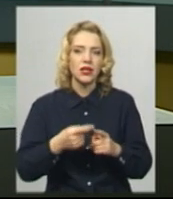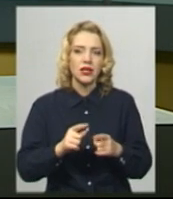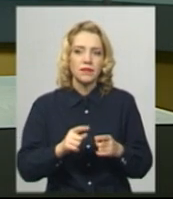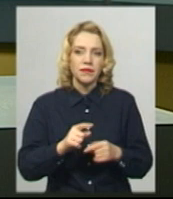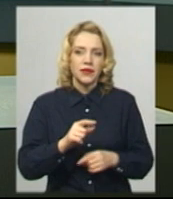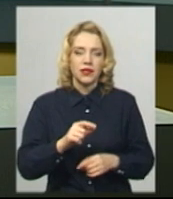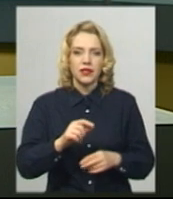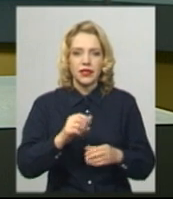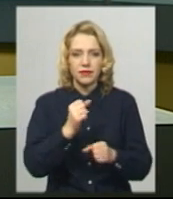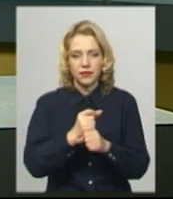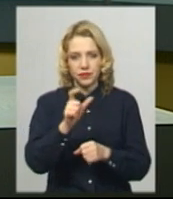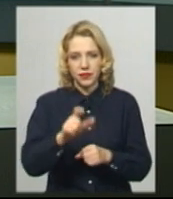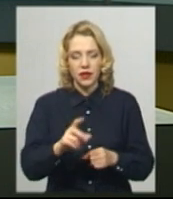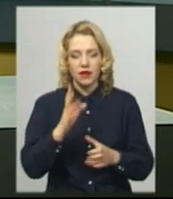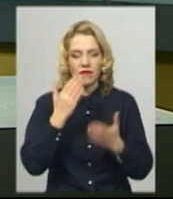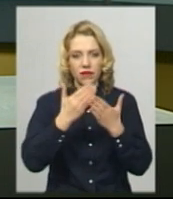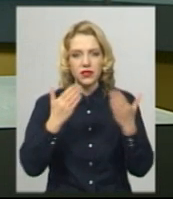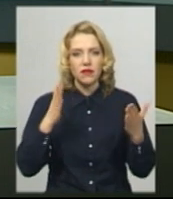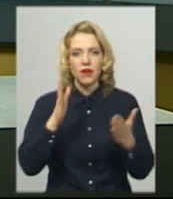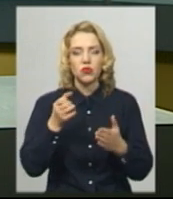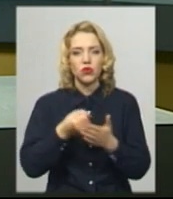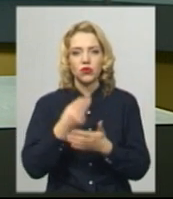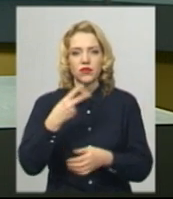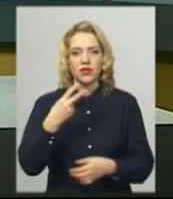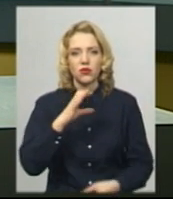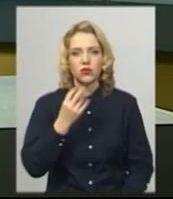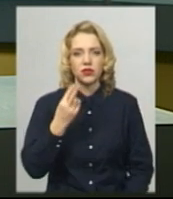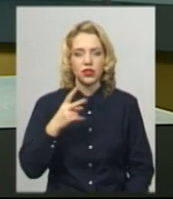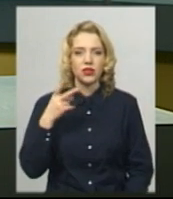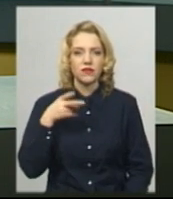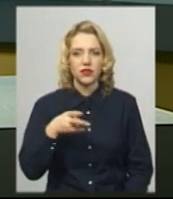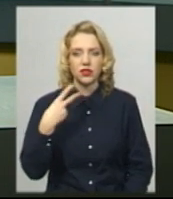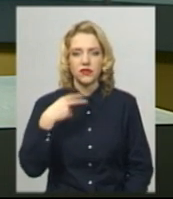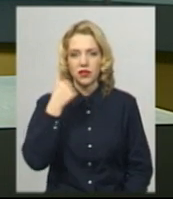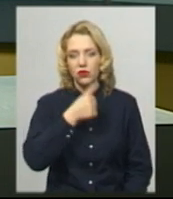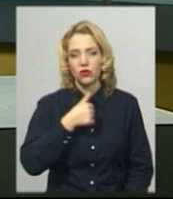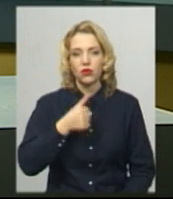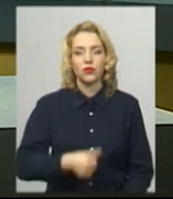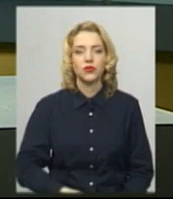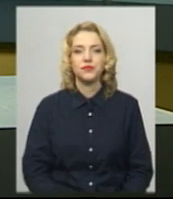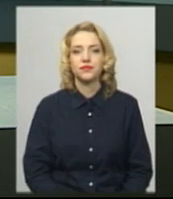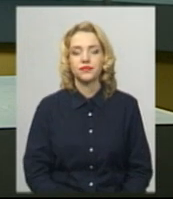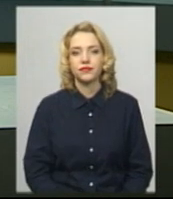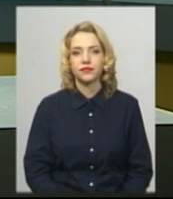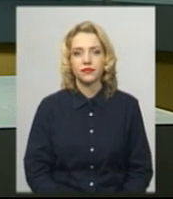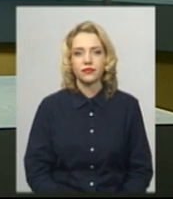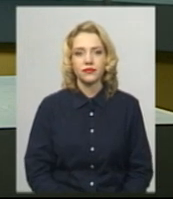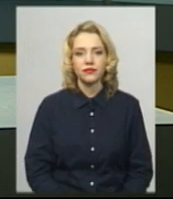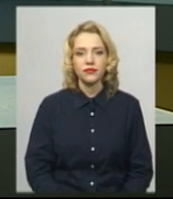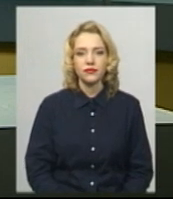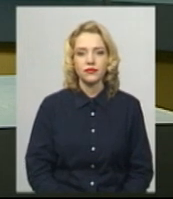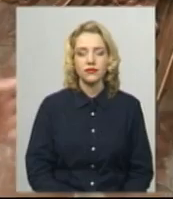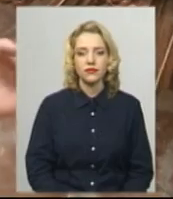Людмили Сковерко, виставка триватиме до 20 січня 2020 року. Подробиці далі у сюжеті Анастасії Збродової.